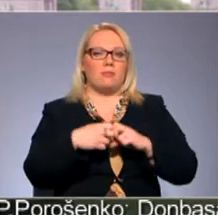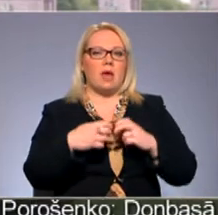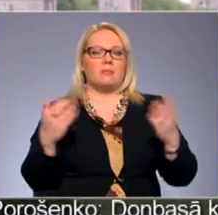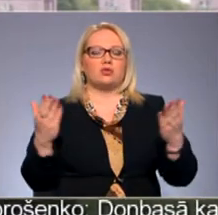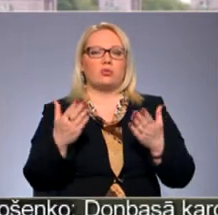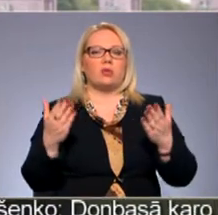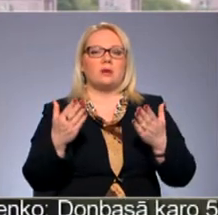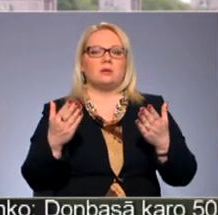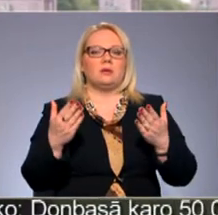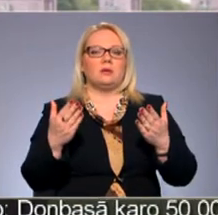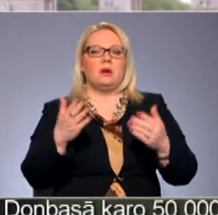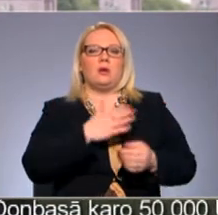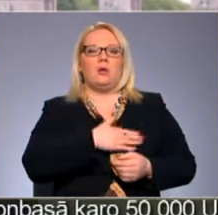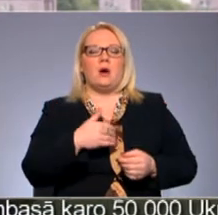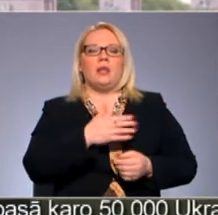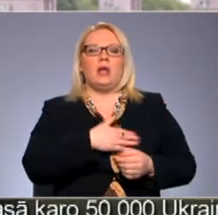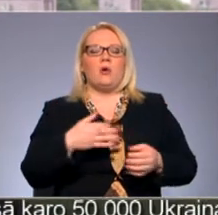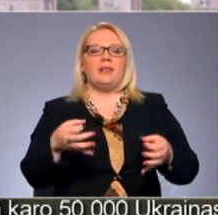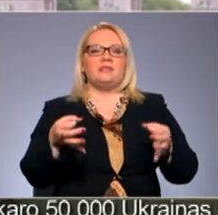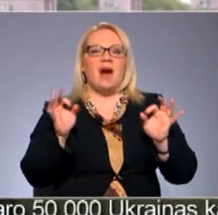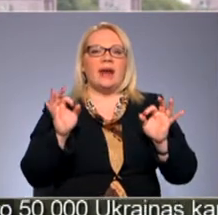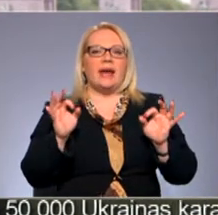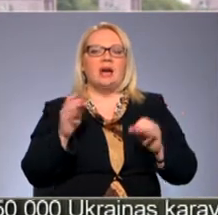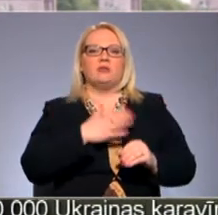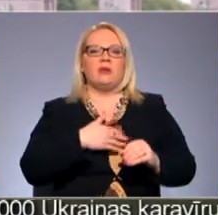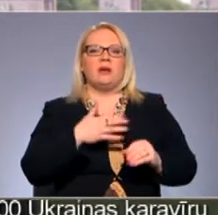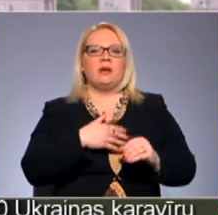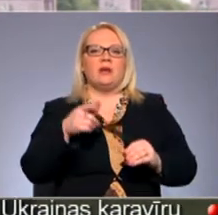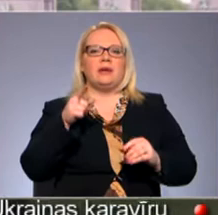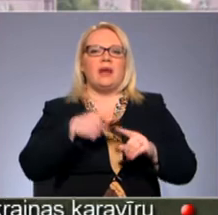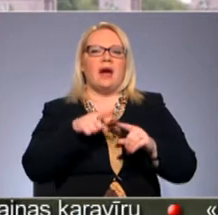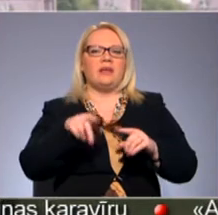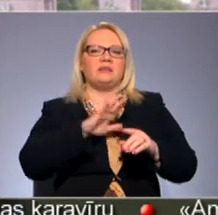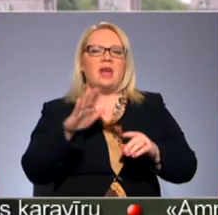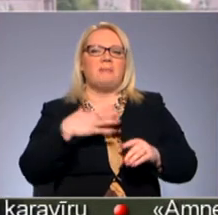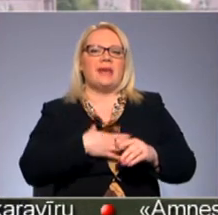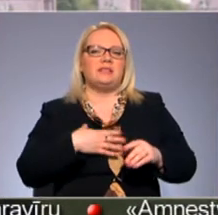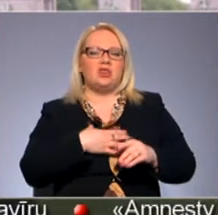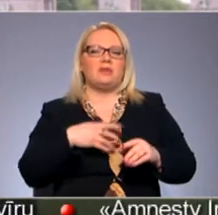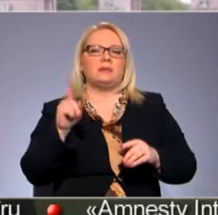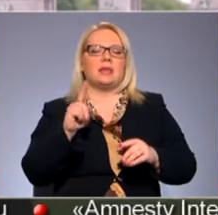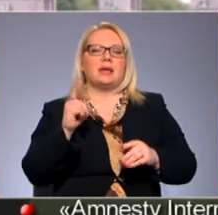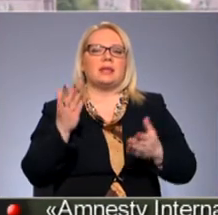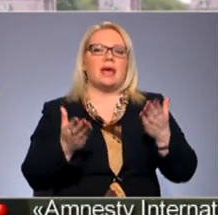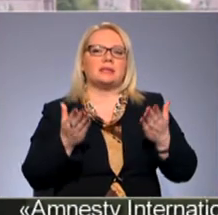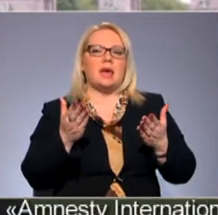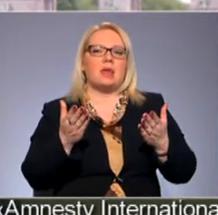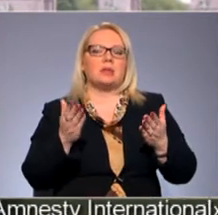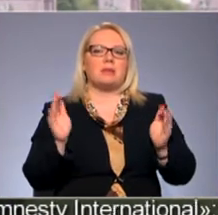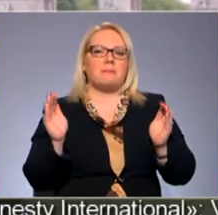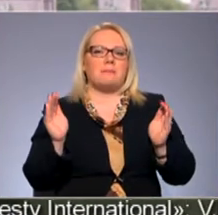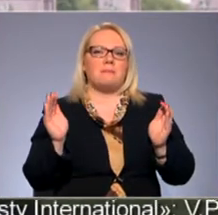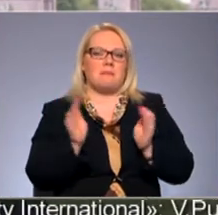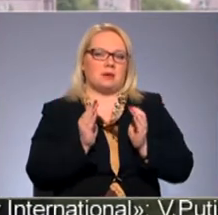Latvijas ļoti, ļoti svarīgas un ļoti tādas netrisināmas, ka viņas ir diezgan mazas